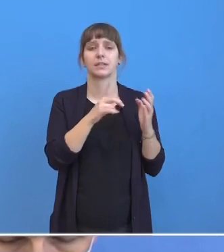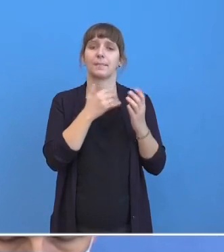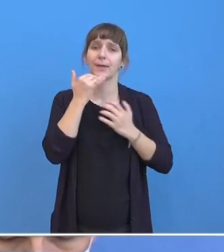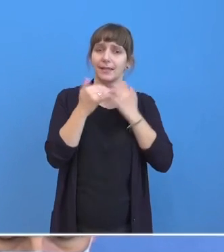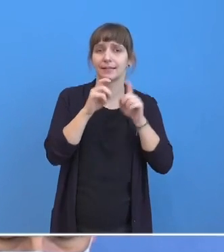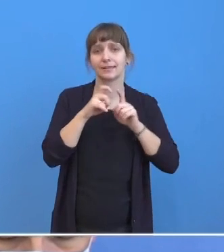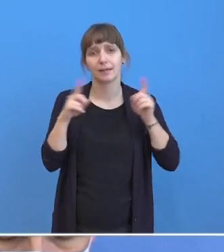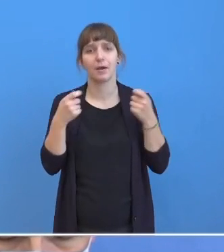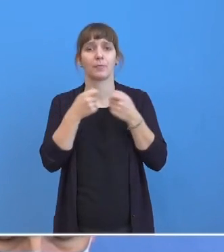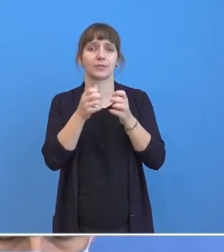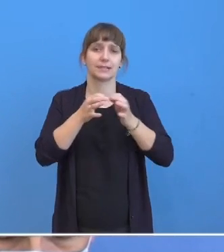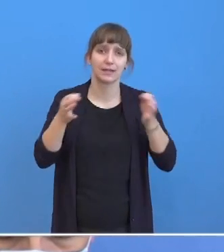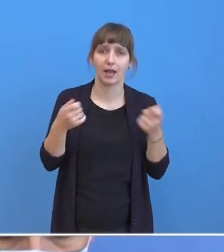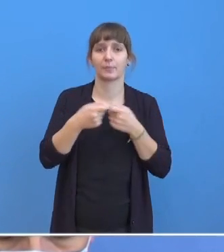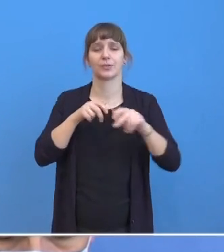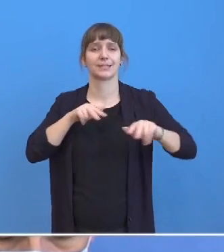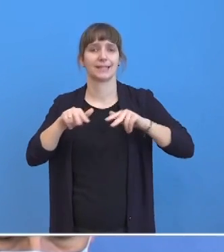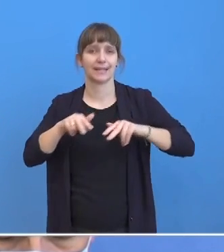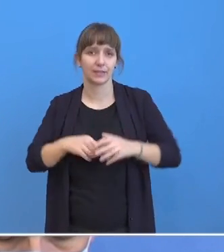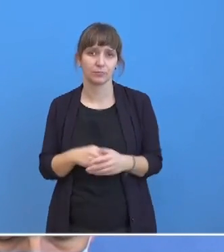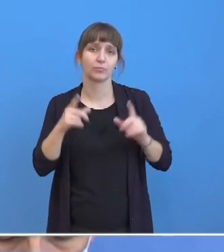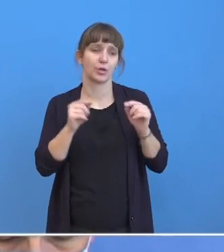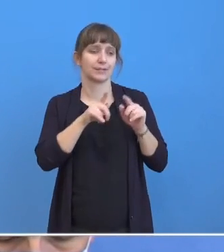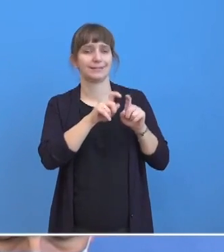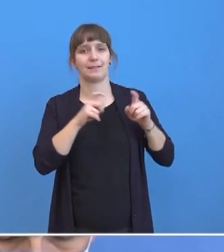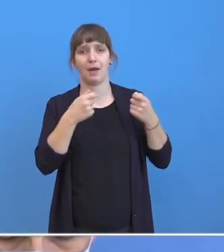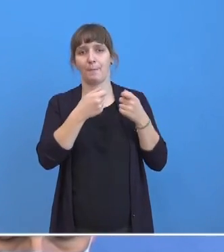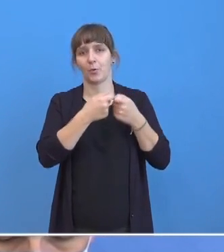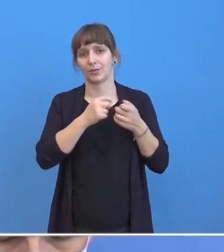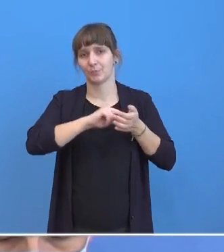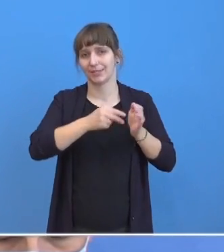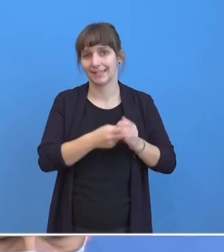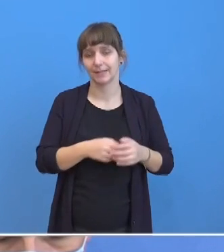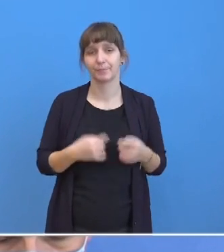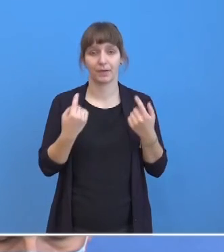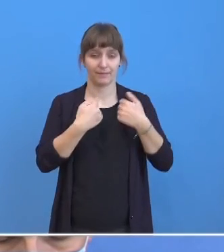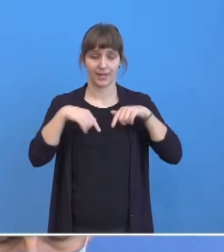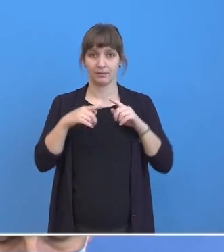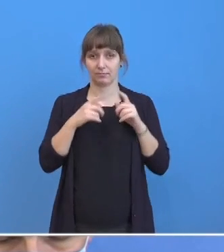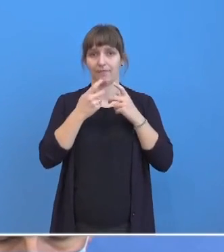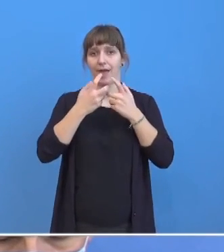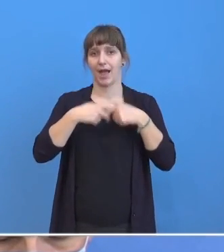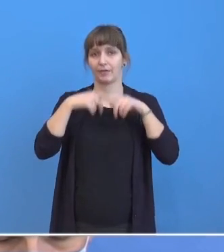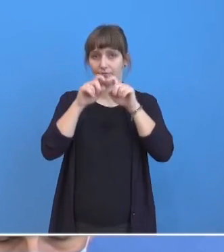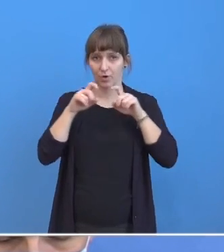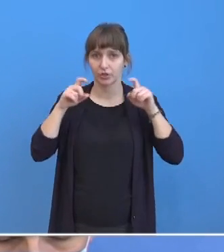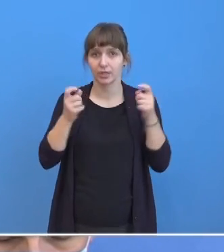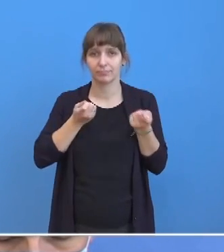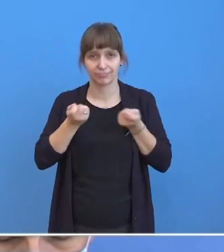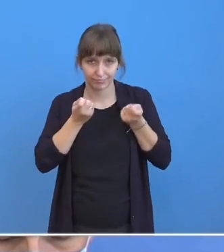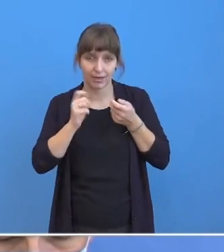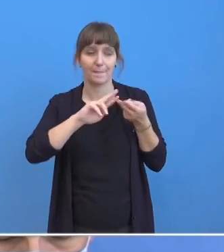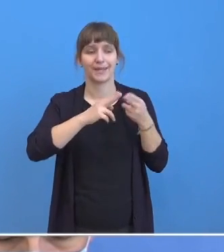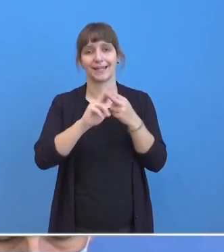Bundesregierung berichten, also über Bundespolitik. Wir hier vom Vorstand gewährleisten, dass die Mitglieder